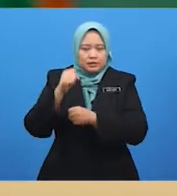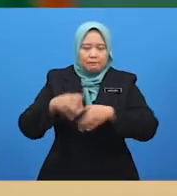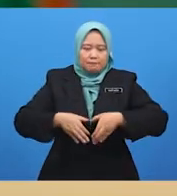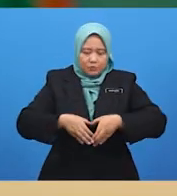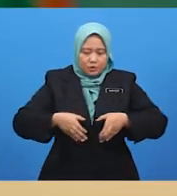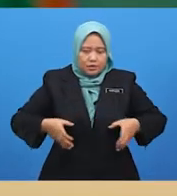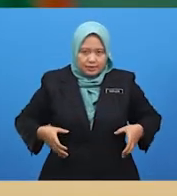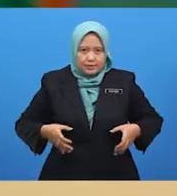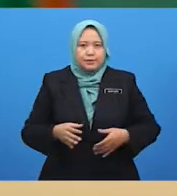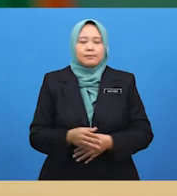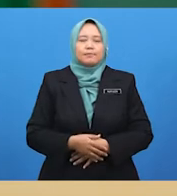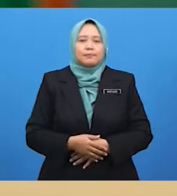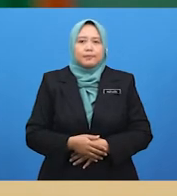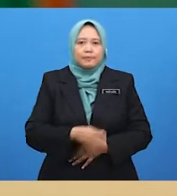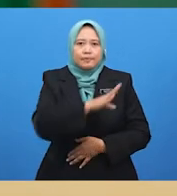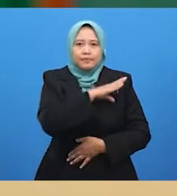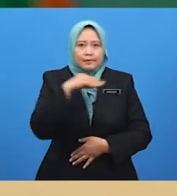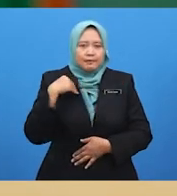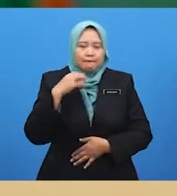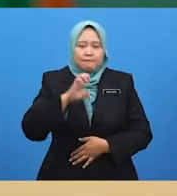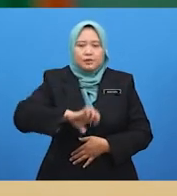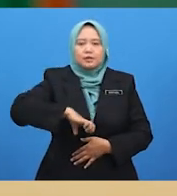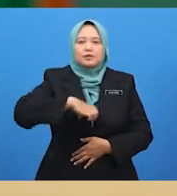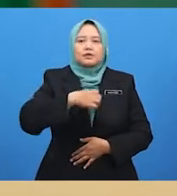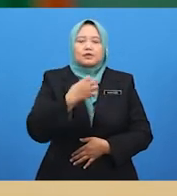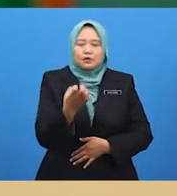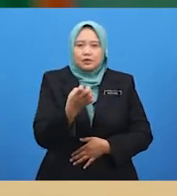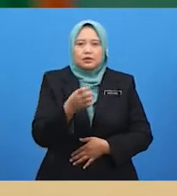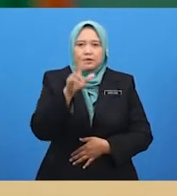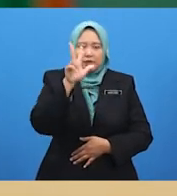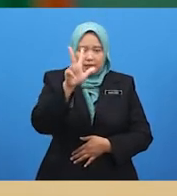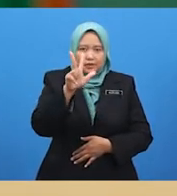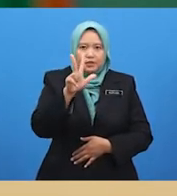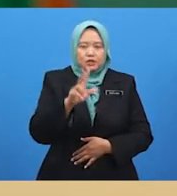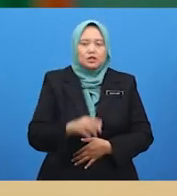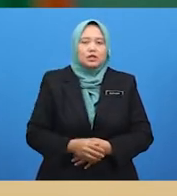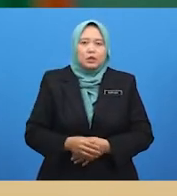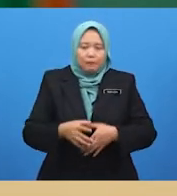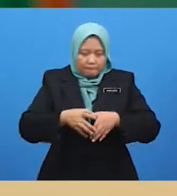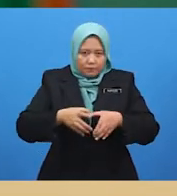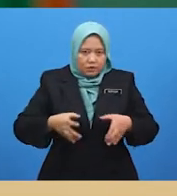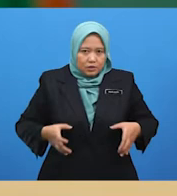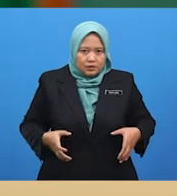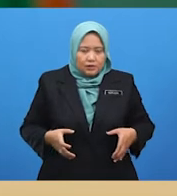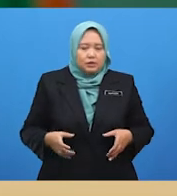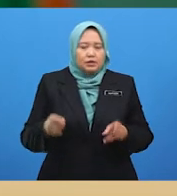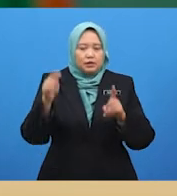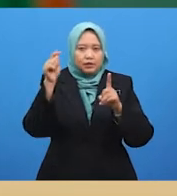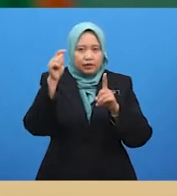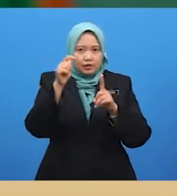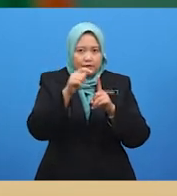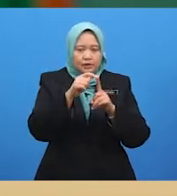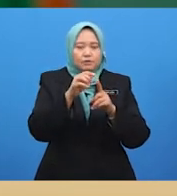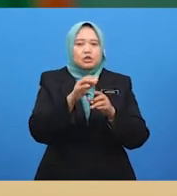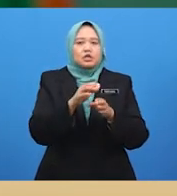memudahkan lagi pengajaran, murid-murid, sila rujuk buku teks Pendidikan Moral Tahun 4 Muka